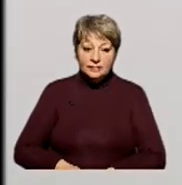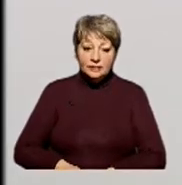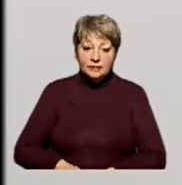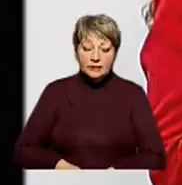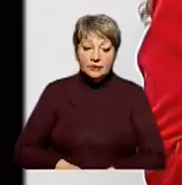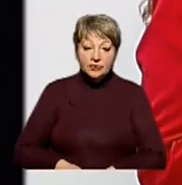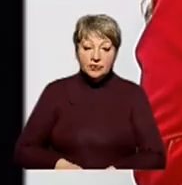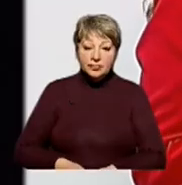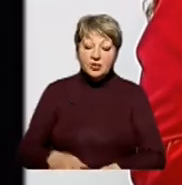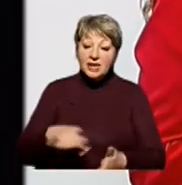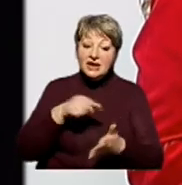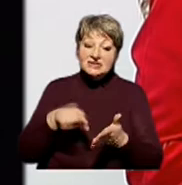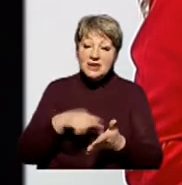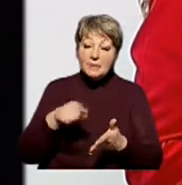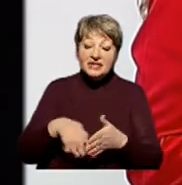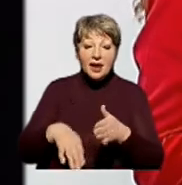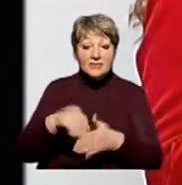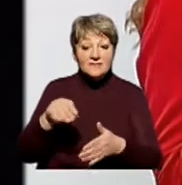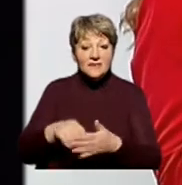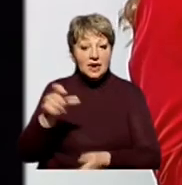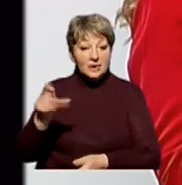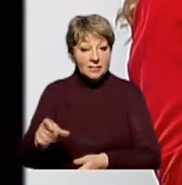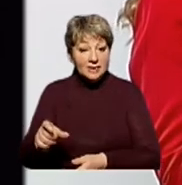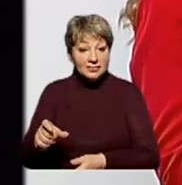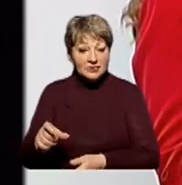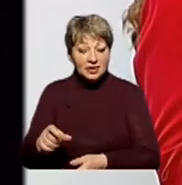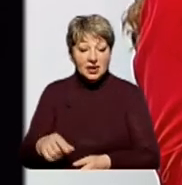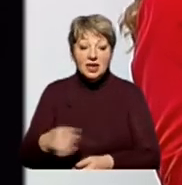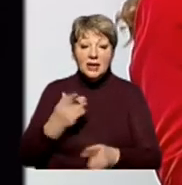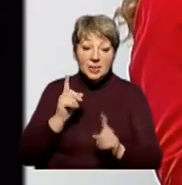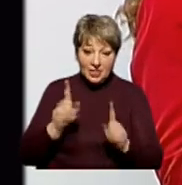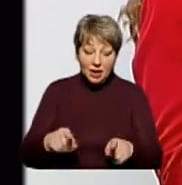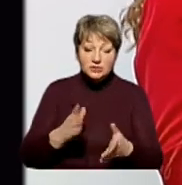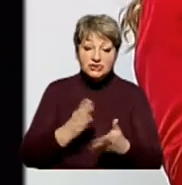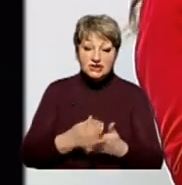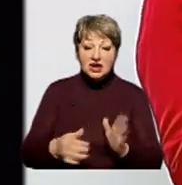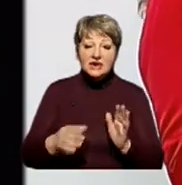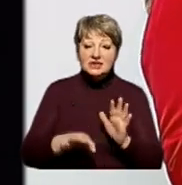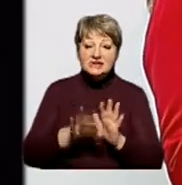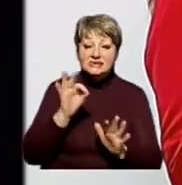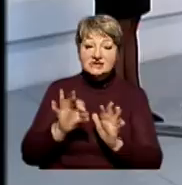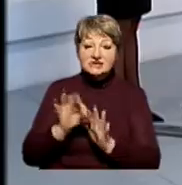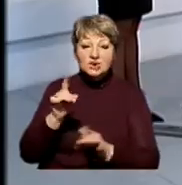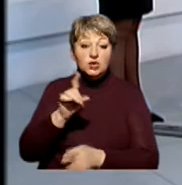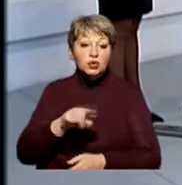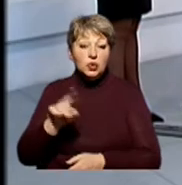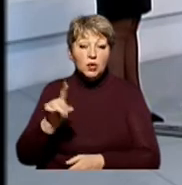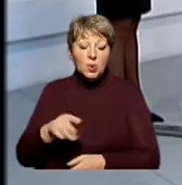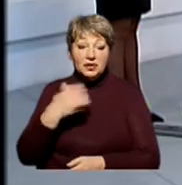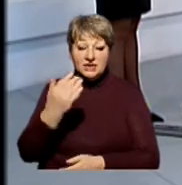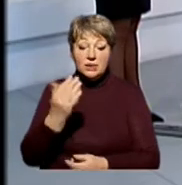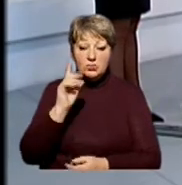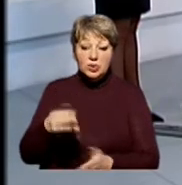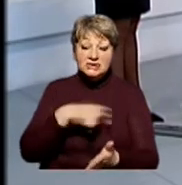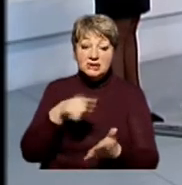Наступна рубрика «Запитання від виборців». Так само, діємо за схемою, 6 кіл, ви обираєте номер і прозвучить